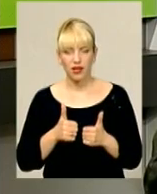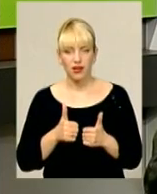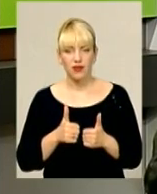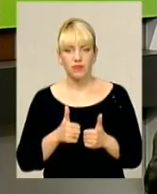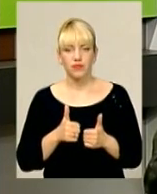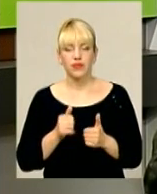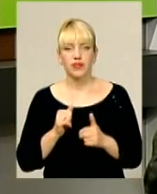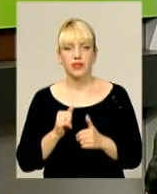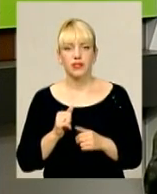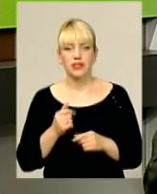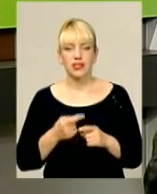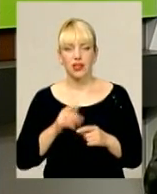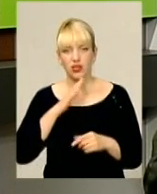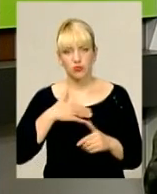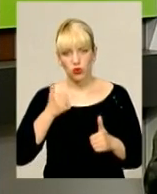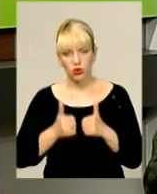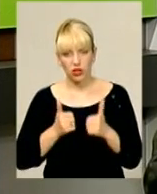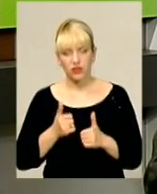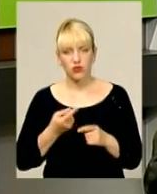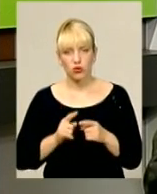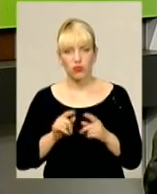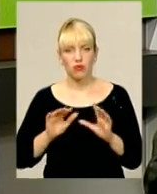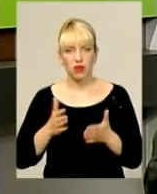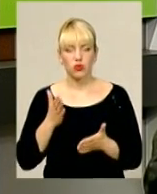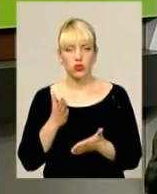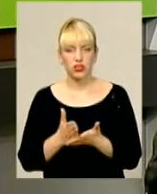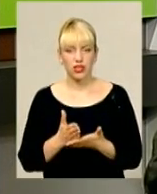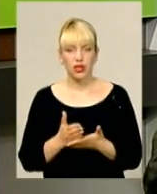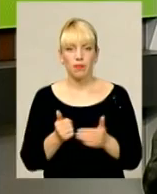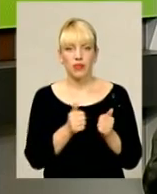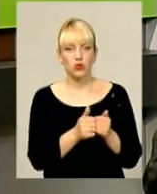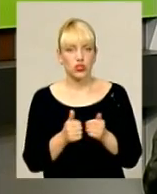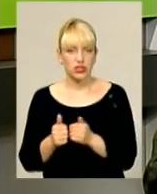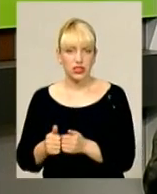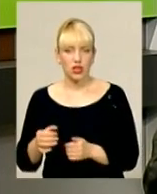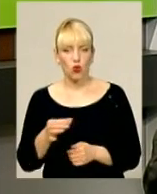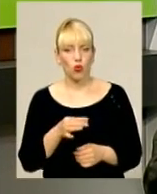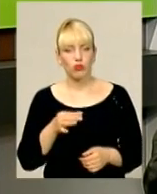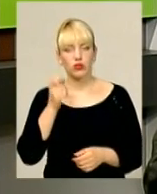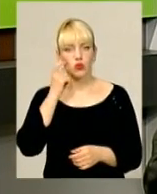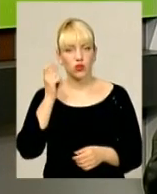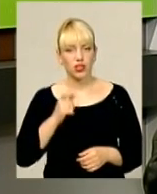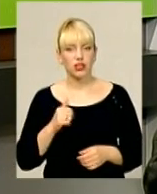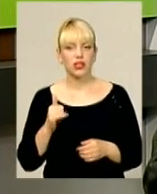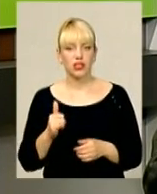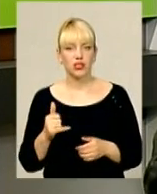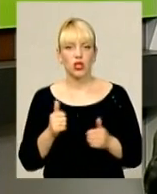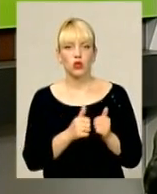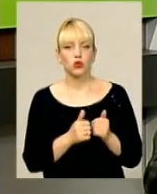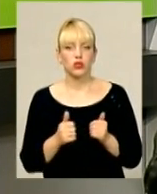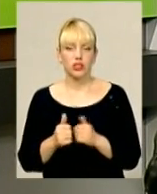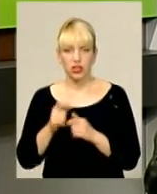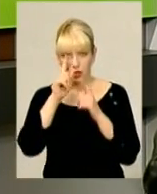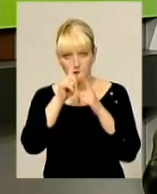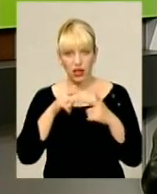так різко сказано, але нашими конкурентами в даному випадку є і сусідні області України, і сусідні навіть